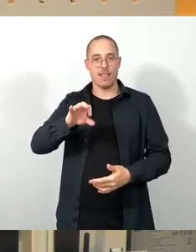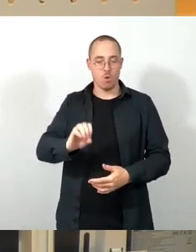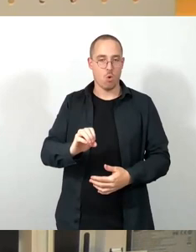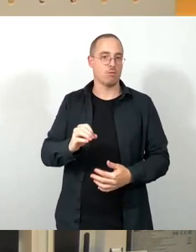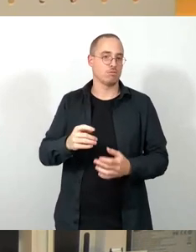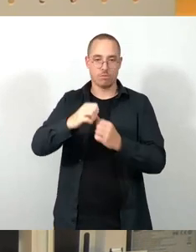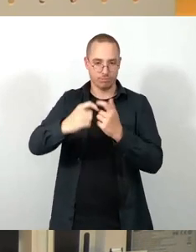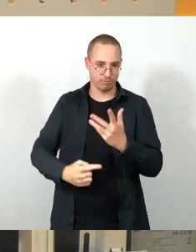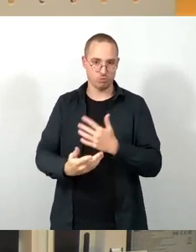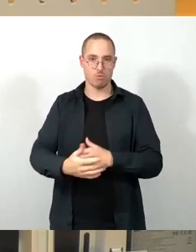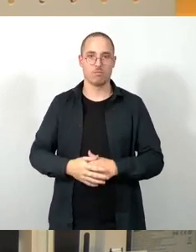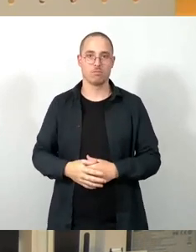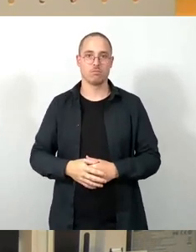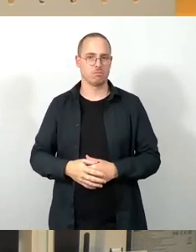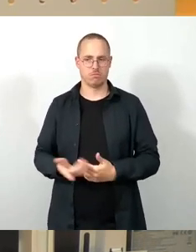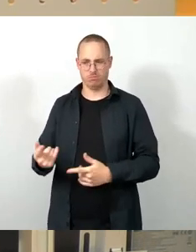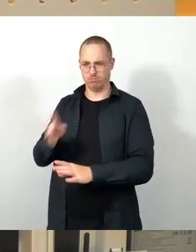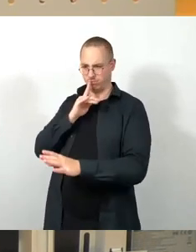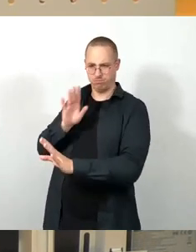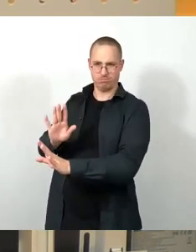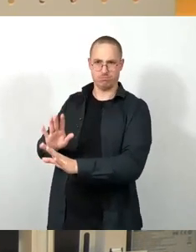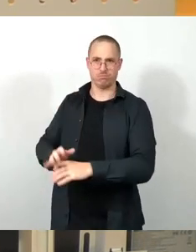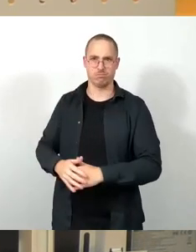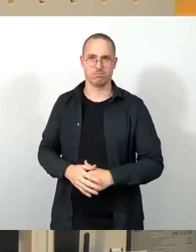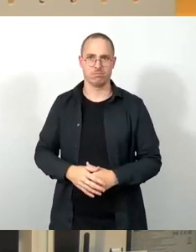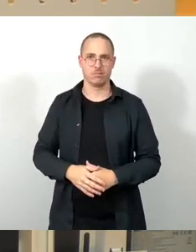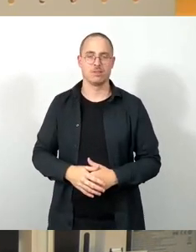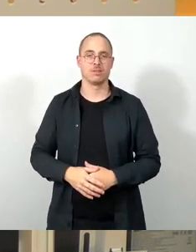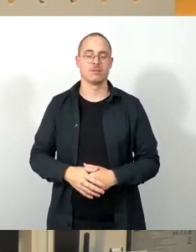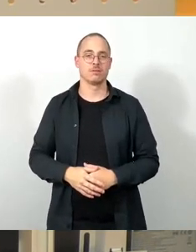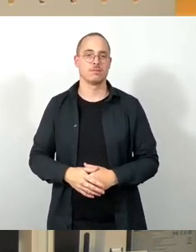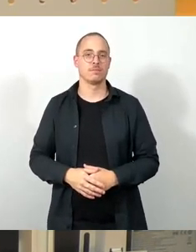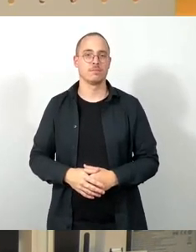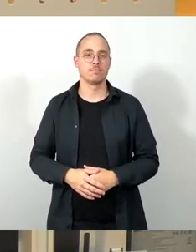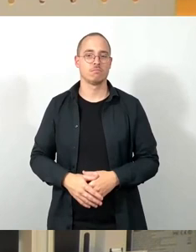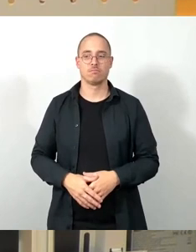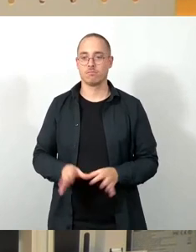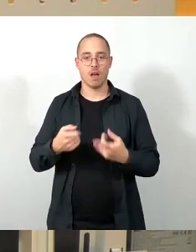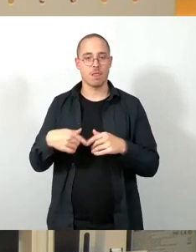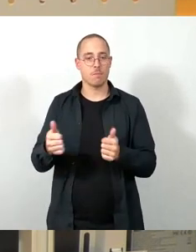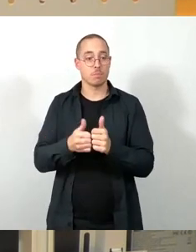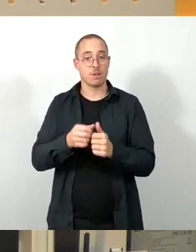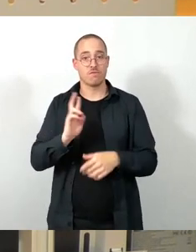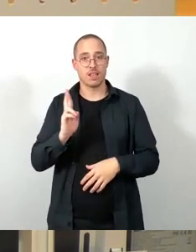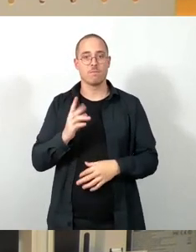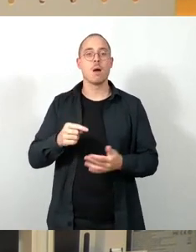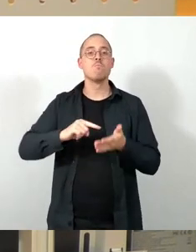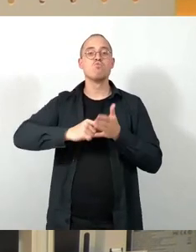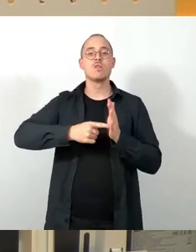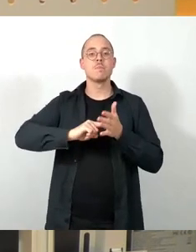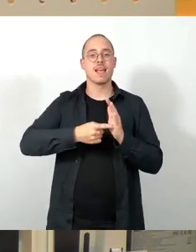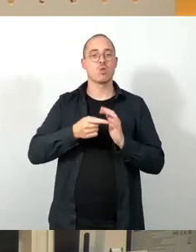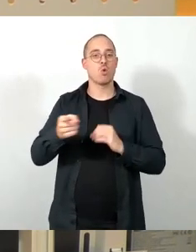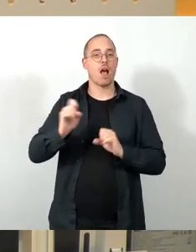aus dem Kreis der Engagierten und Interessierten sind die Multiplikatoren, aktiv bei IG Bild und Film,